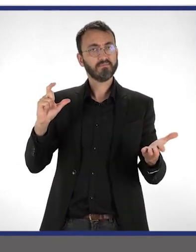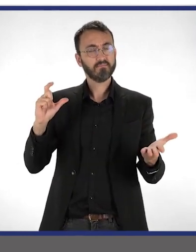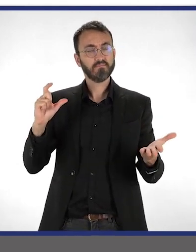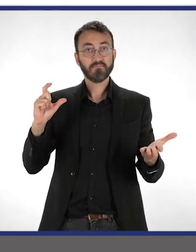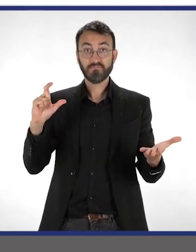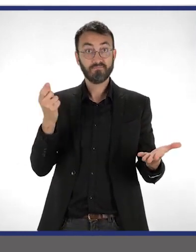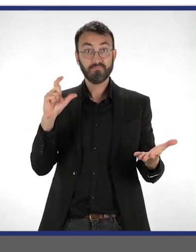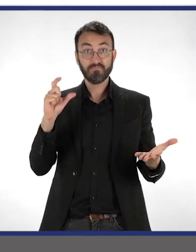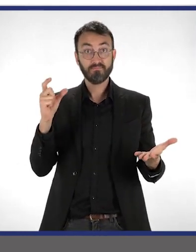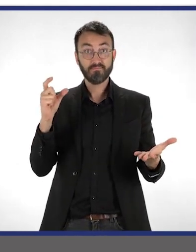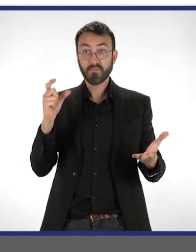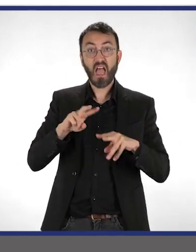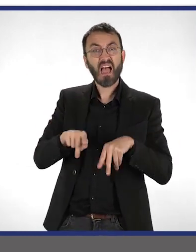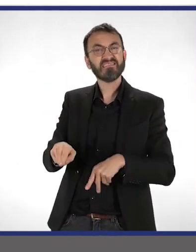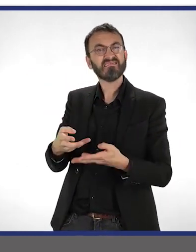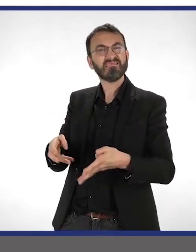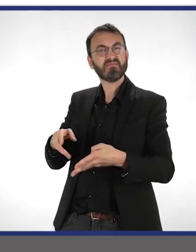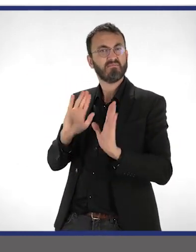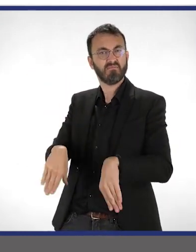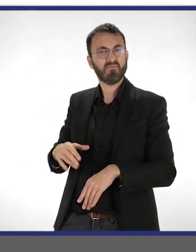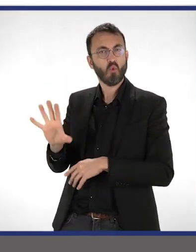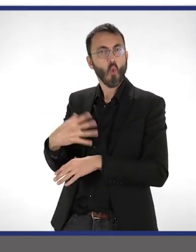Tout le reste se jette dans les toilettes.